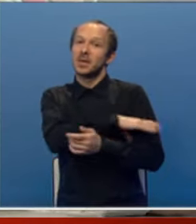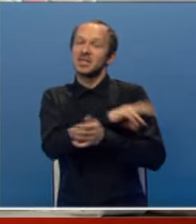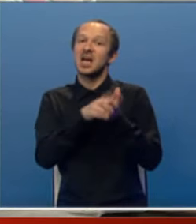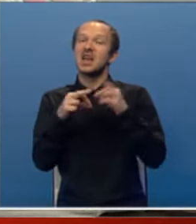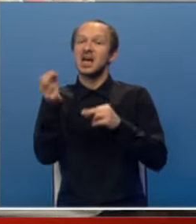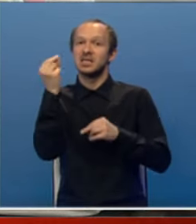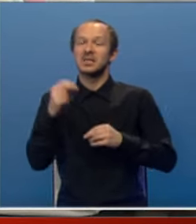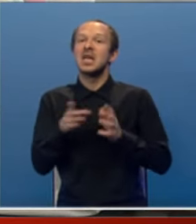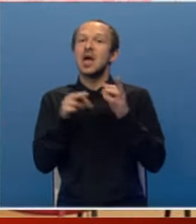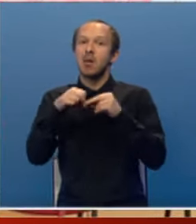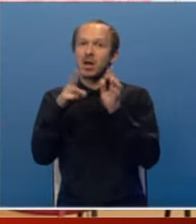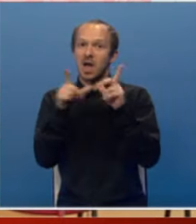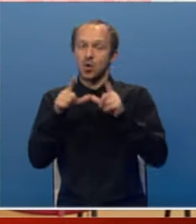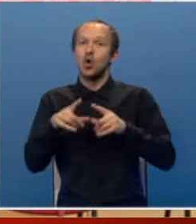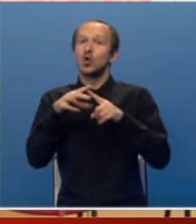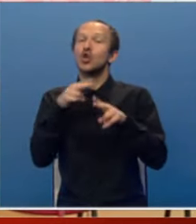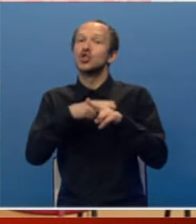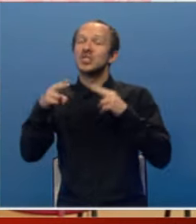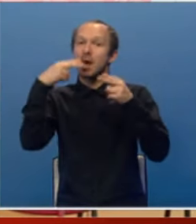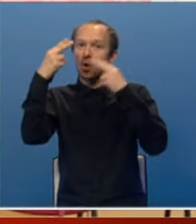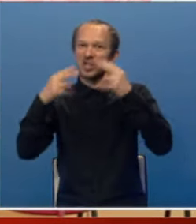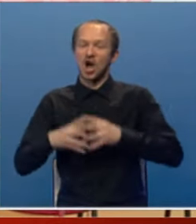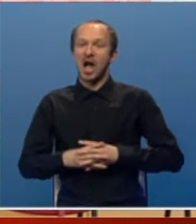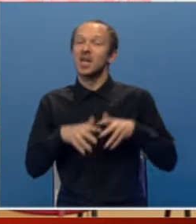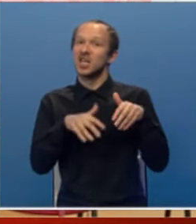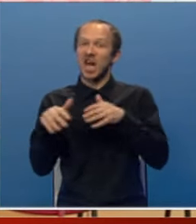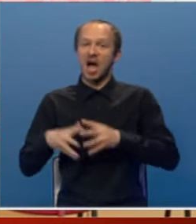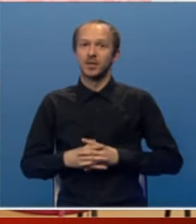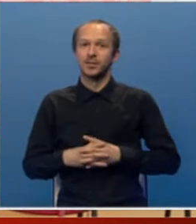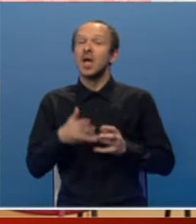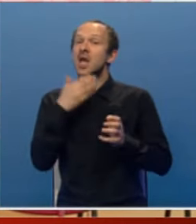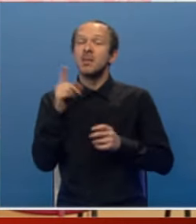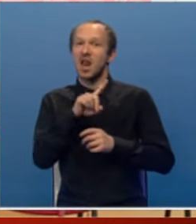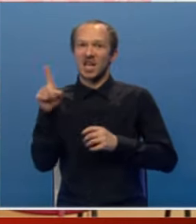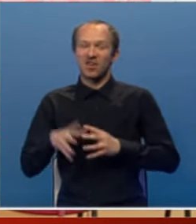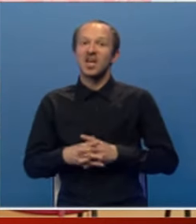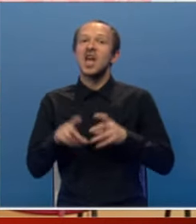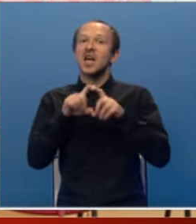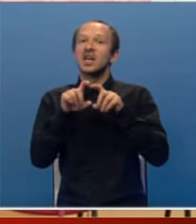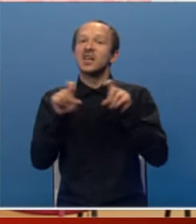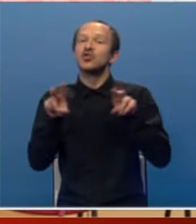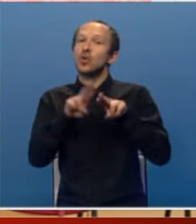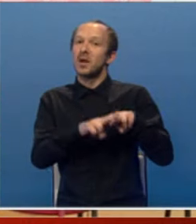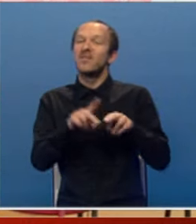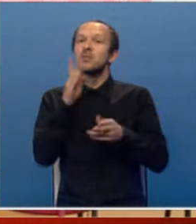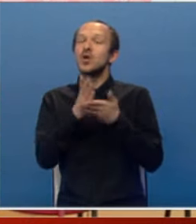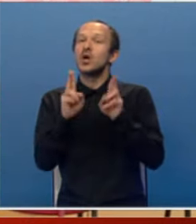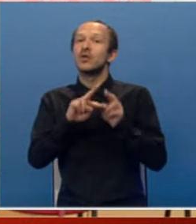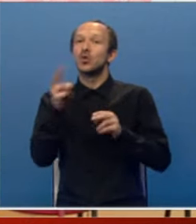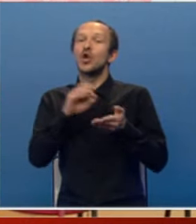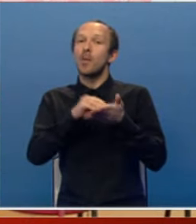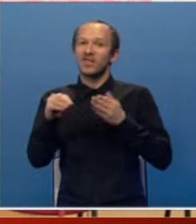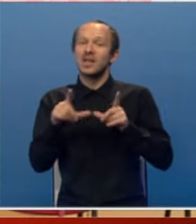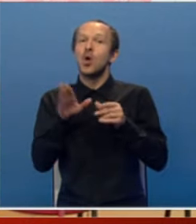na srpski faktor na Balkanu. To je čista politička igra, nema nikakvih krivično pravnih, niti bilo kakvih drugih